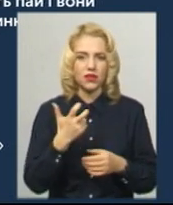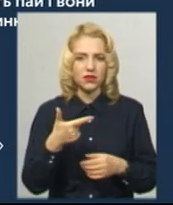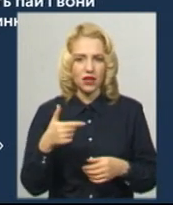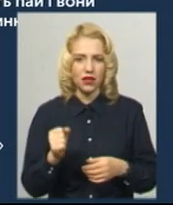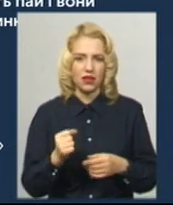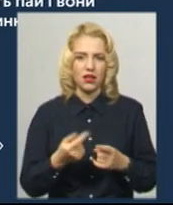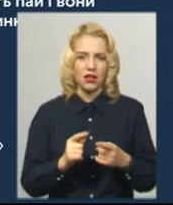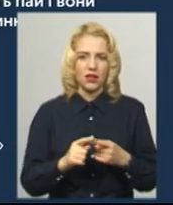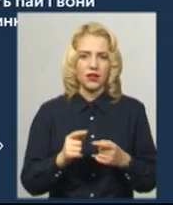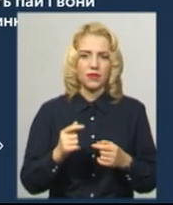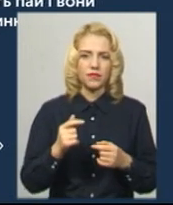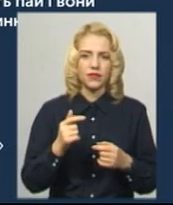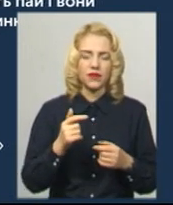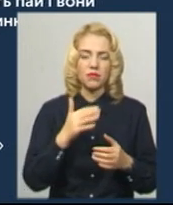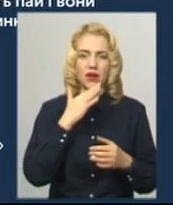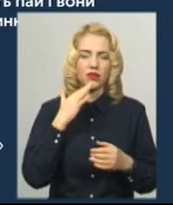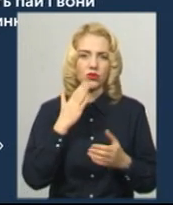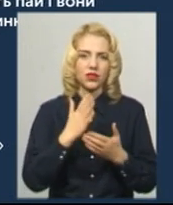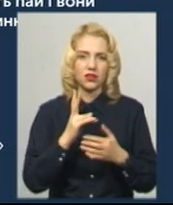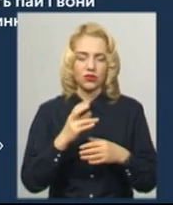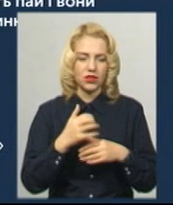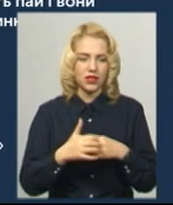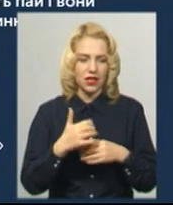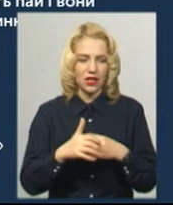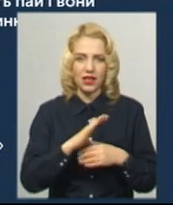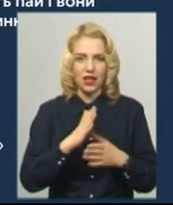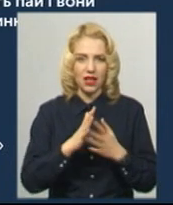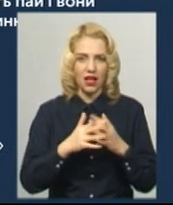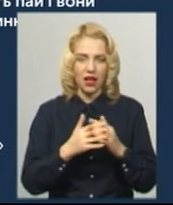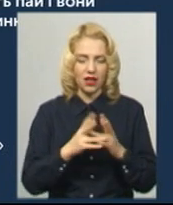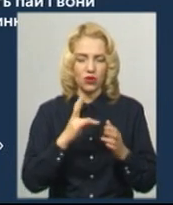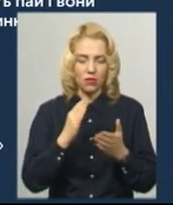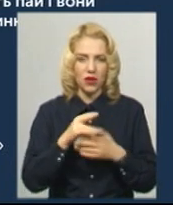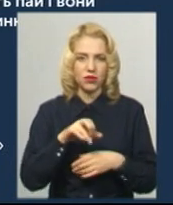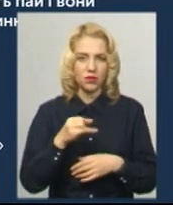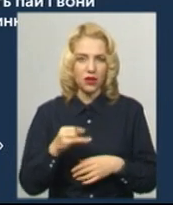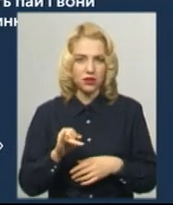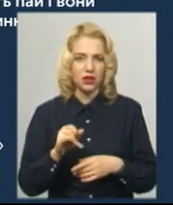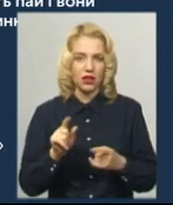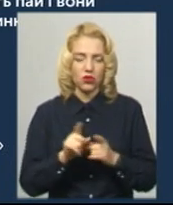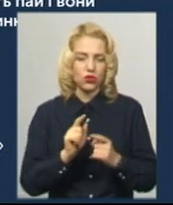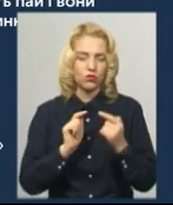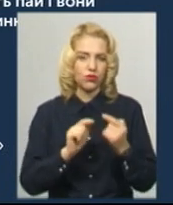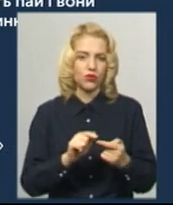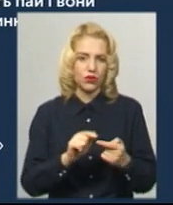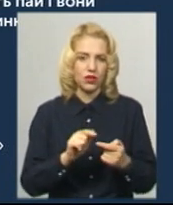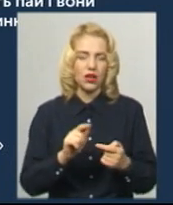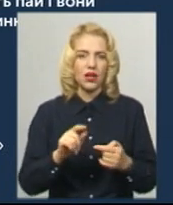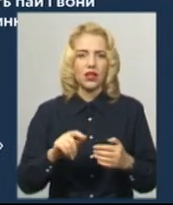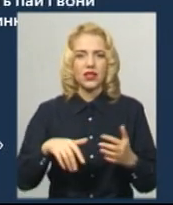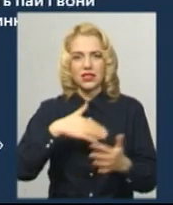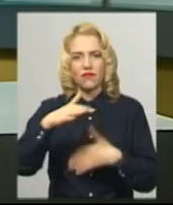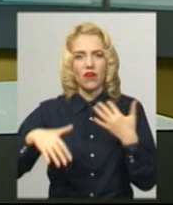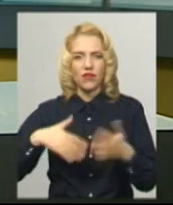середніх, багато тут людей навіть, які не є аграрієм, але які мають паїв, вони теж проти свавілля в аграрному ринку.